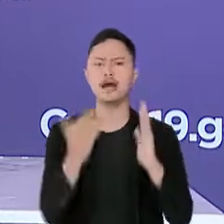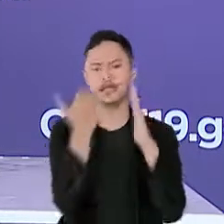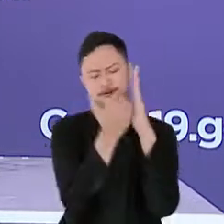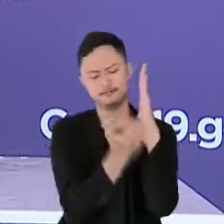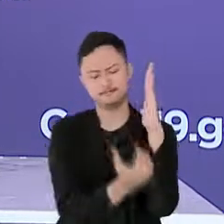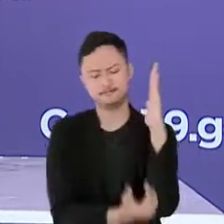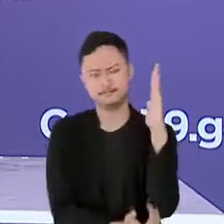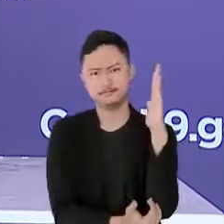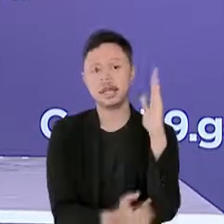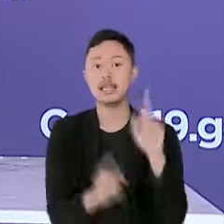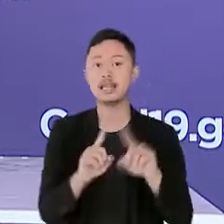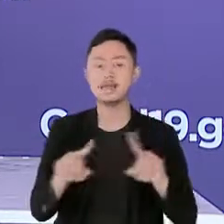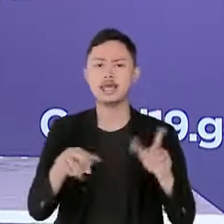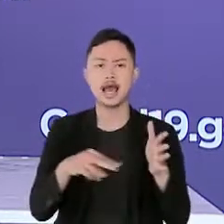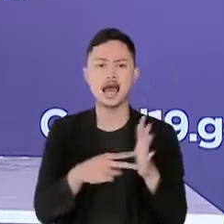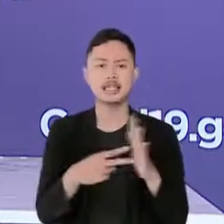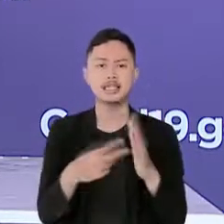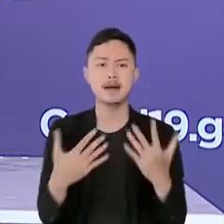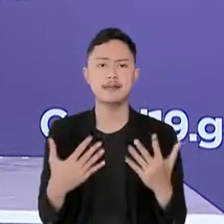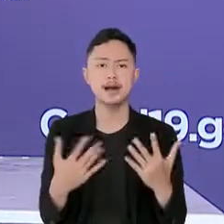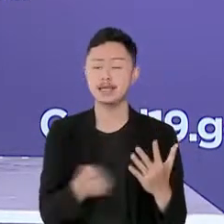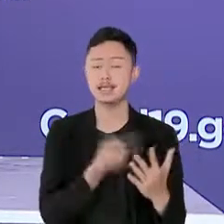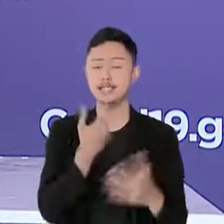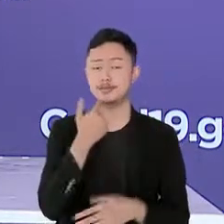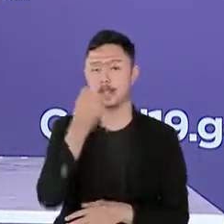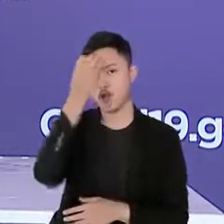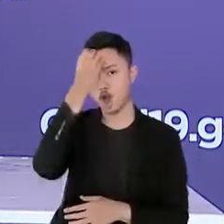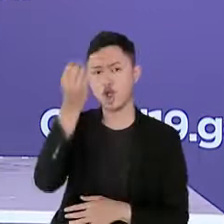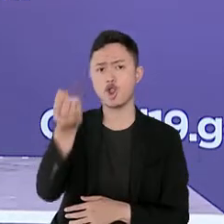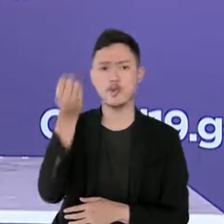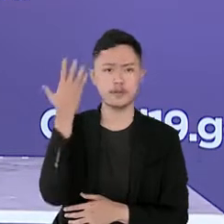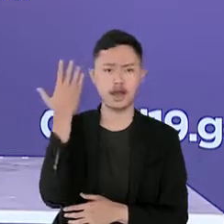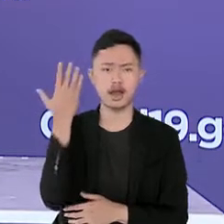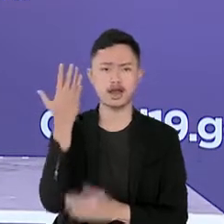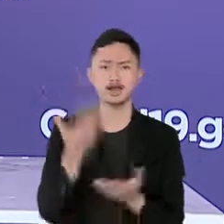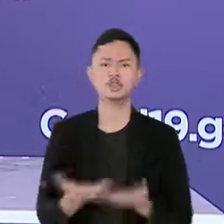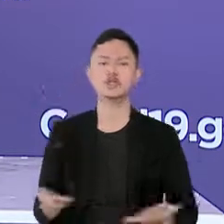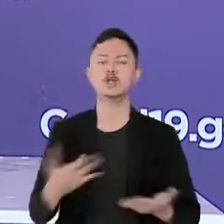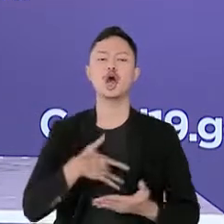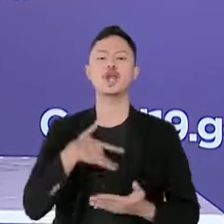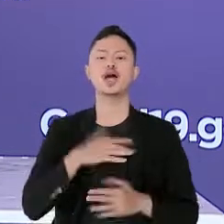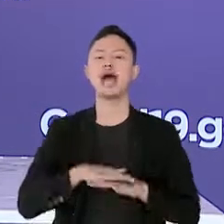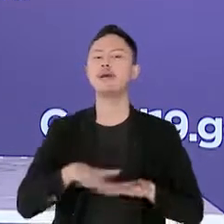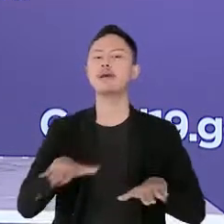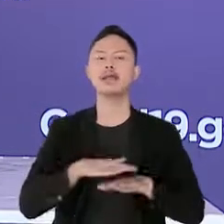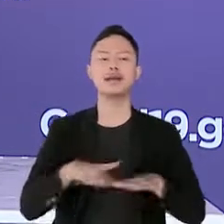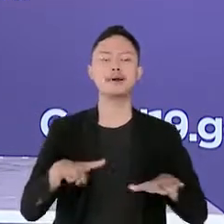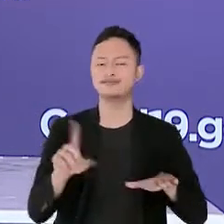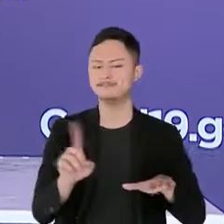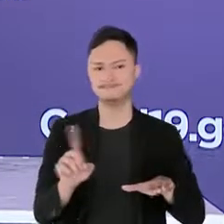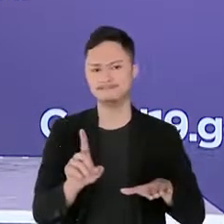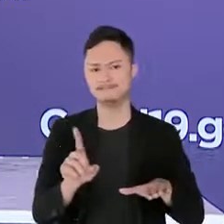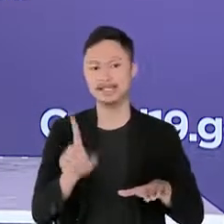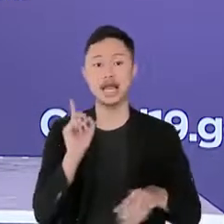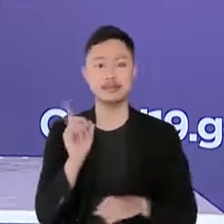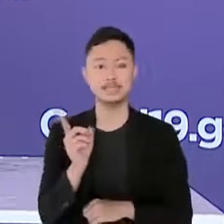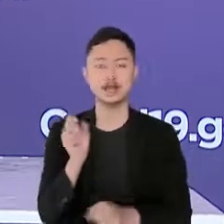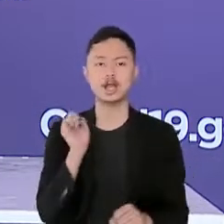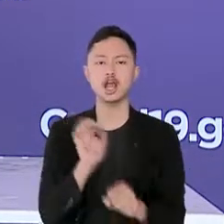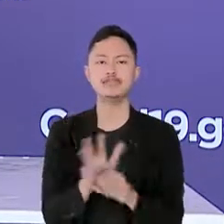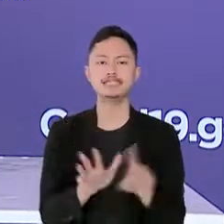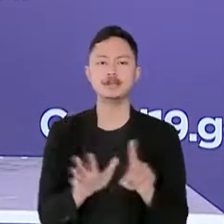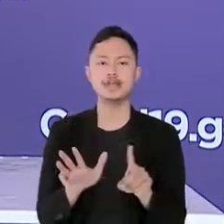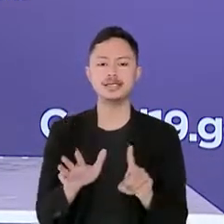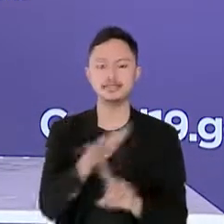au begitu bukan berarti kita bisa lalai dengan situasi yang tergolong aman tersebut karena COVID-19 masih